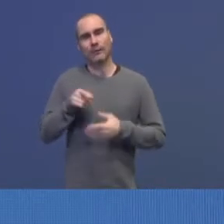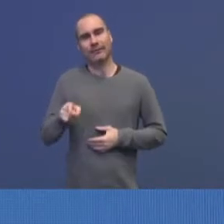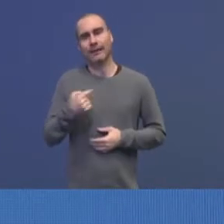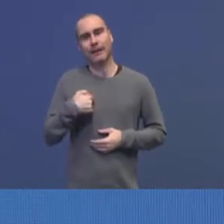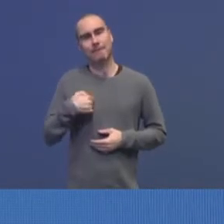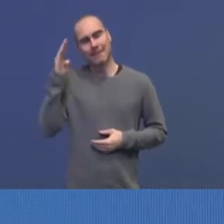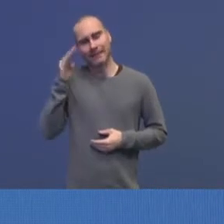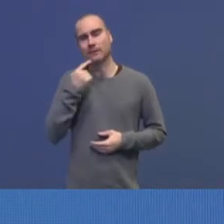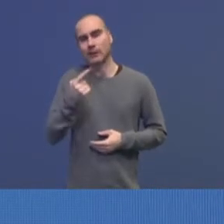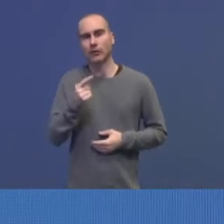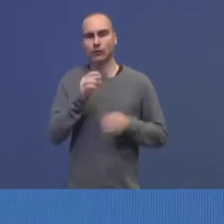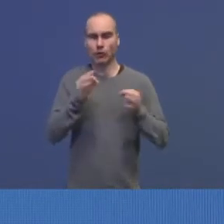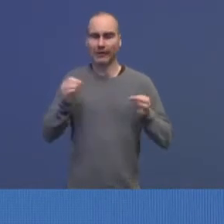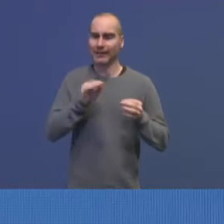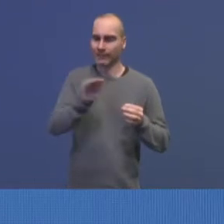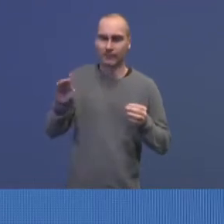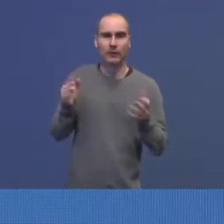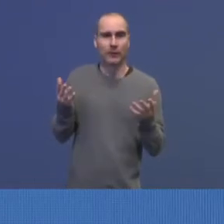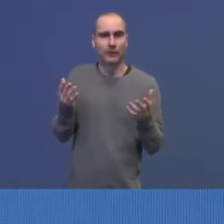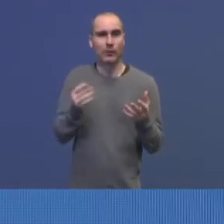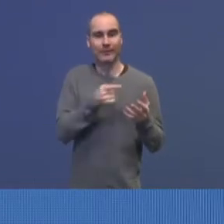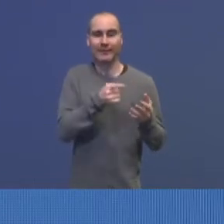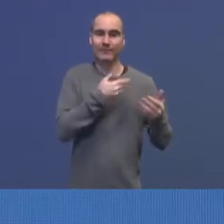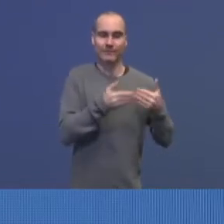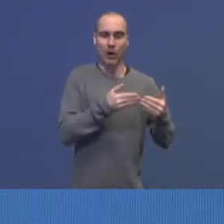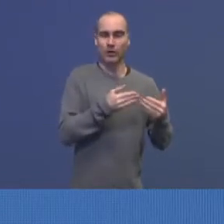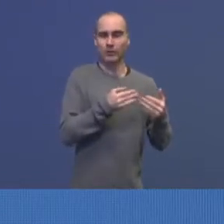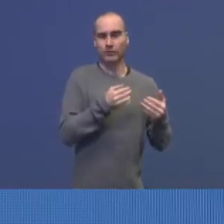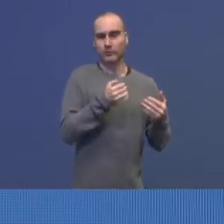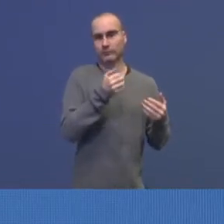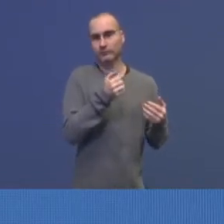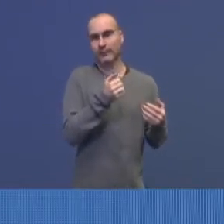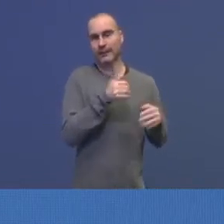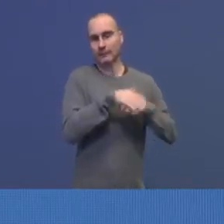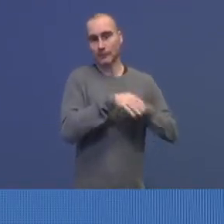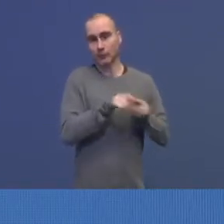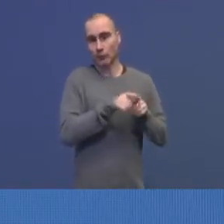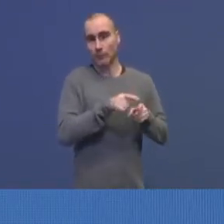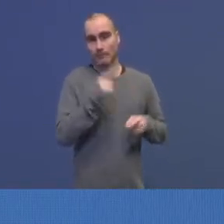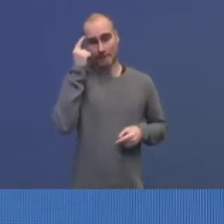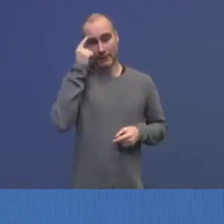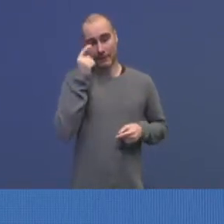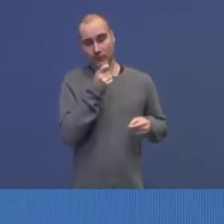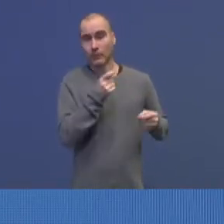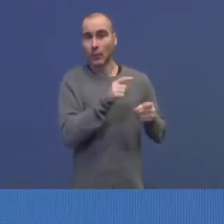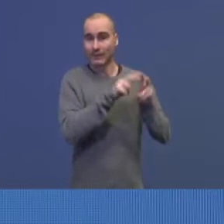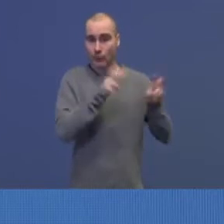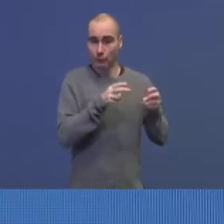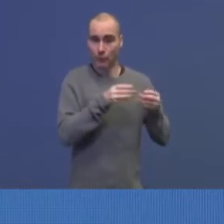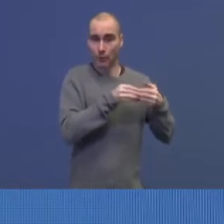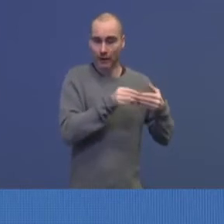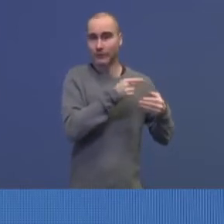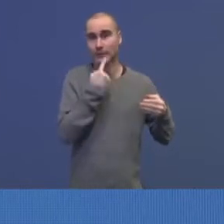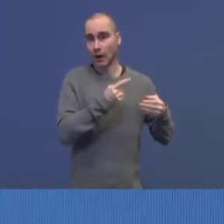tydelig fra, basert på råd fra de fagmyndighetene som er vant til å lese dette, følge med på det. er i kontakt med internasjonale kollegaer at vi skal planlegge for